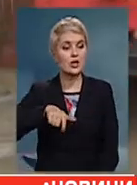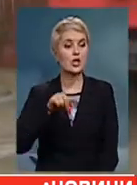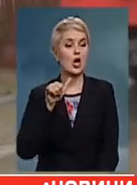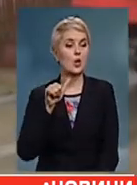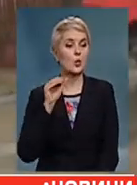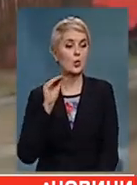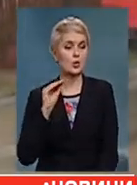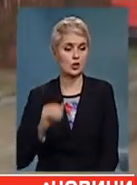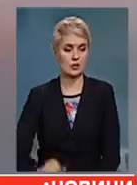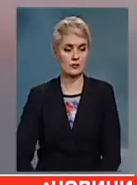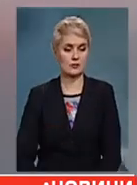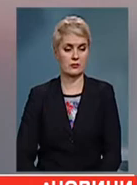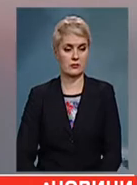Уж.